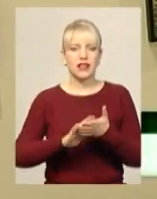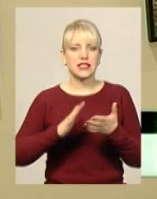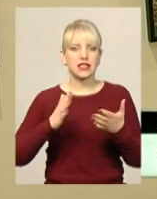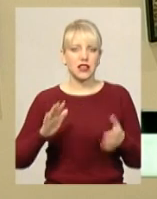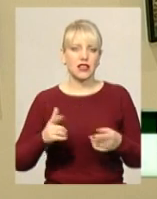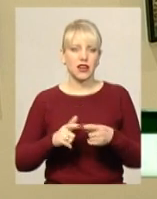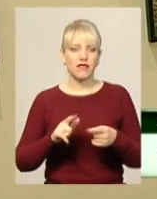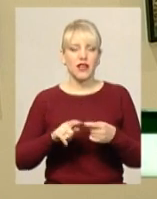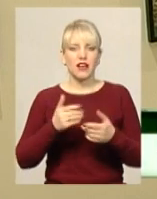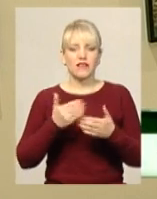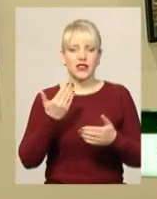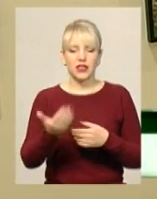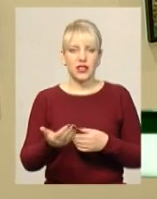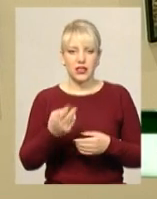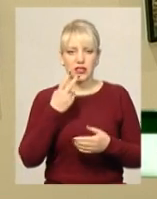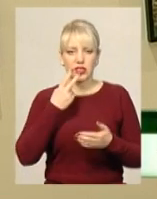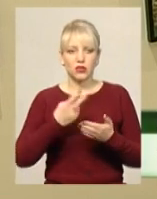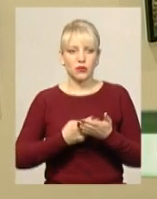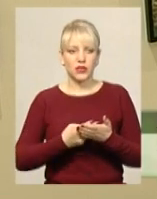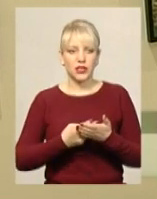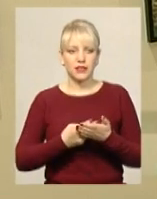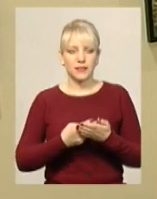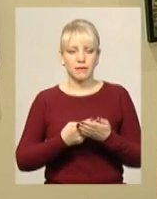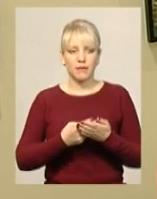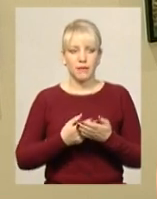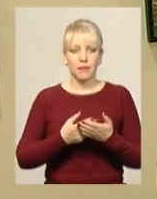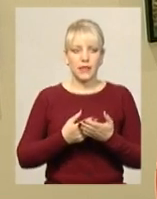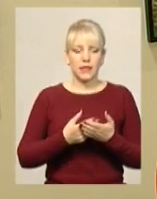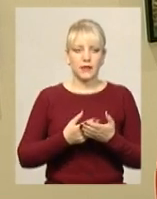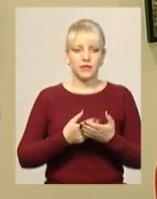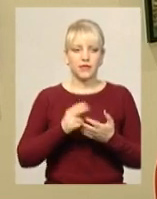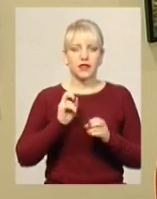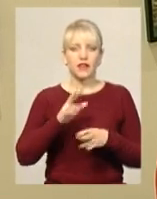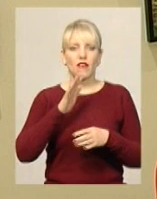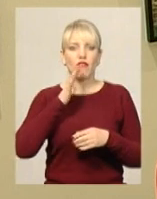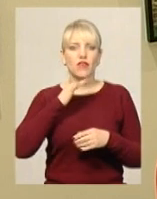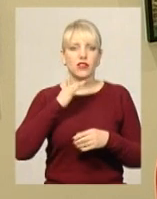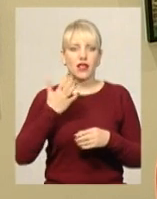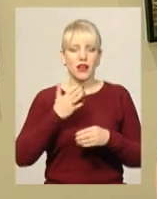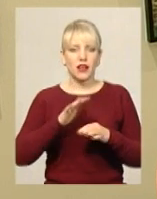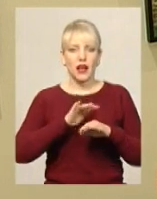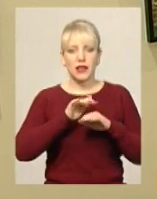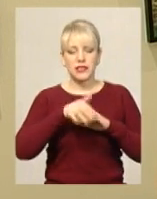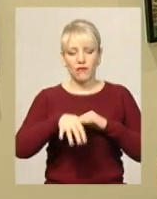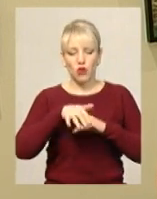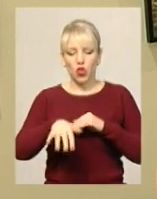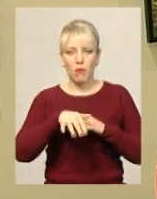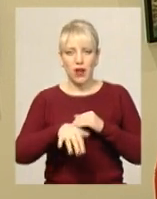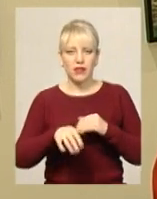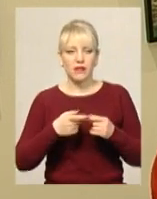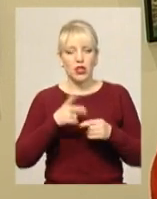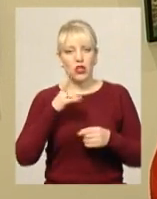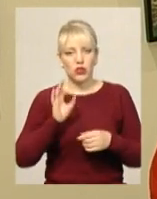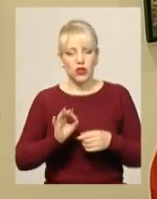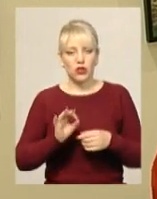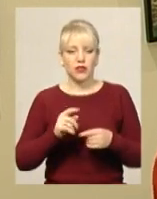від них просто струминить ось тими бризками води, яка падає з водоспадів. Але в той